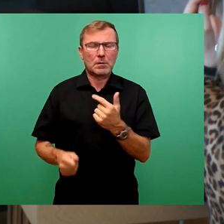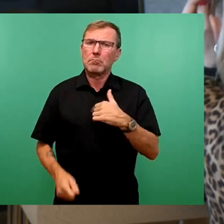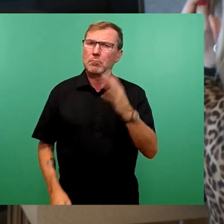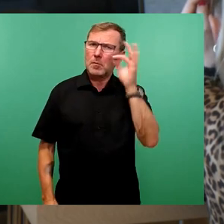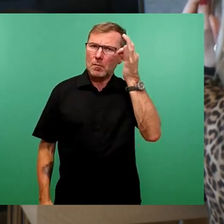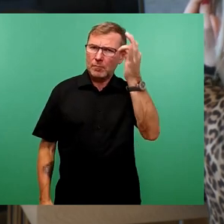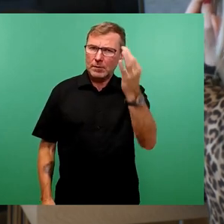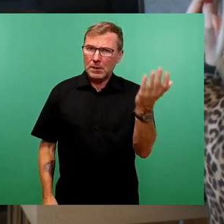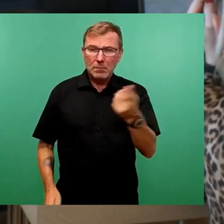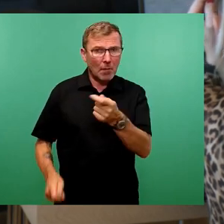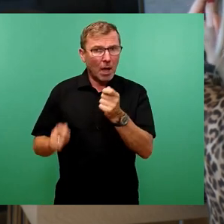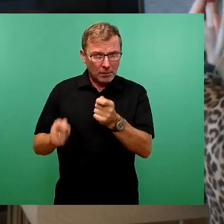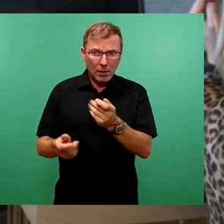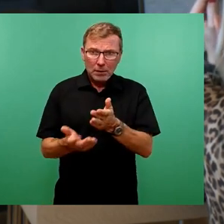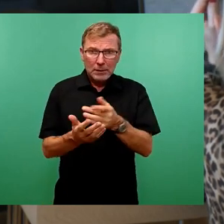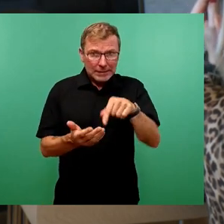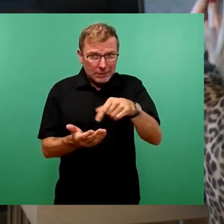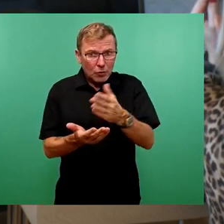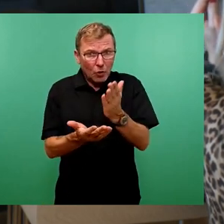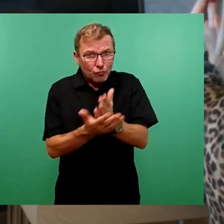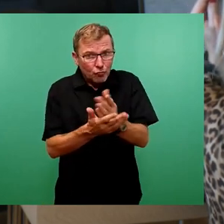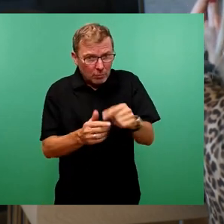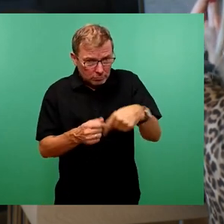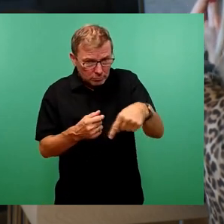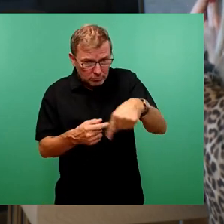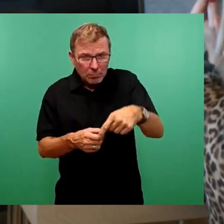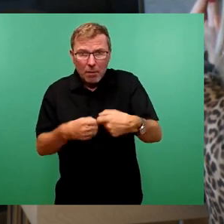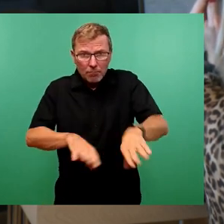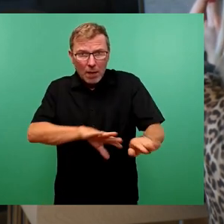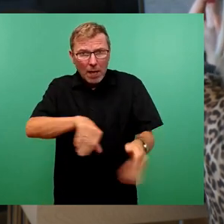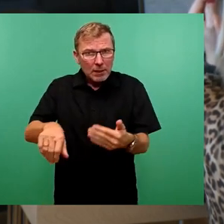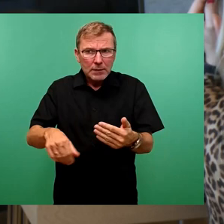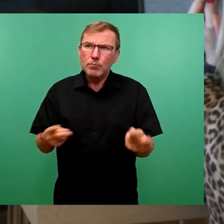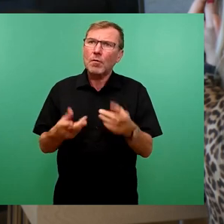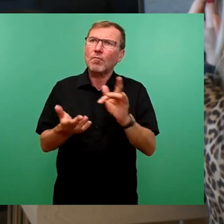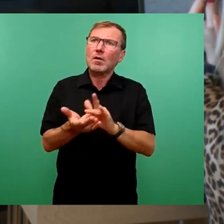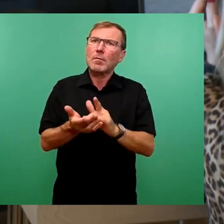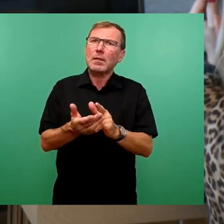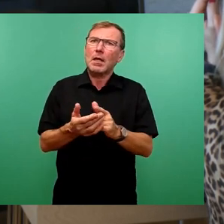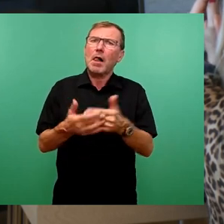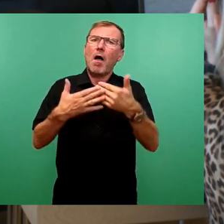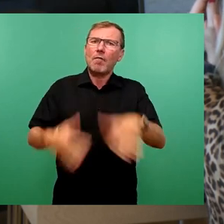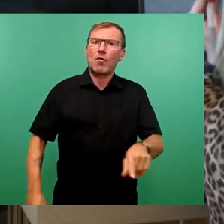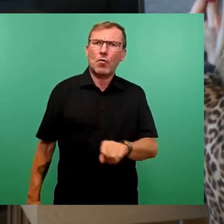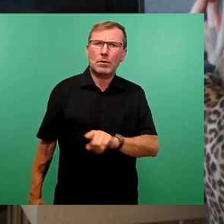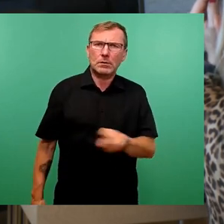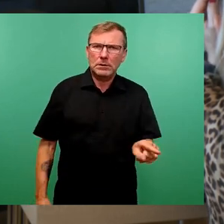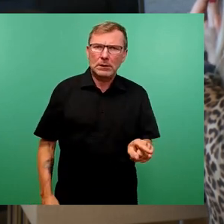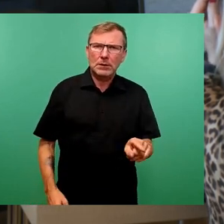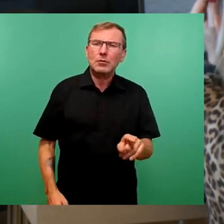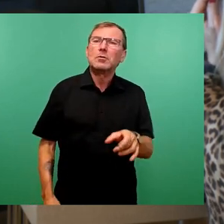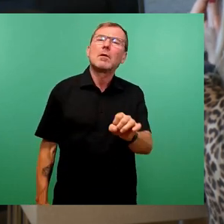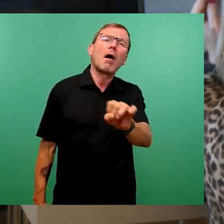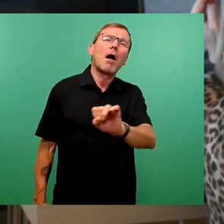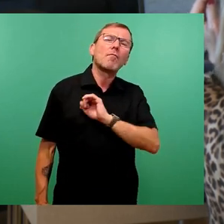ob dieser Antrag inzwischen gestellt worden ist, damit die Fördermittel auch nicht verloren gehen und wie Sie die Erfolgsaussichten bei